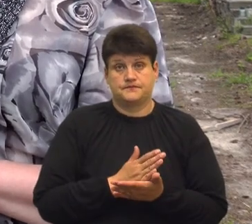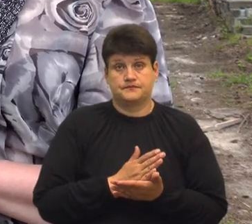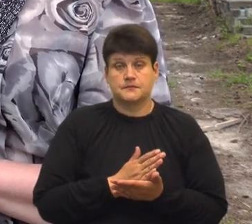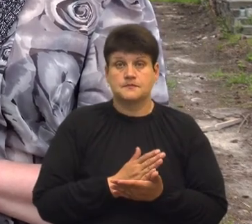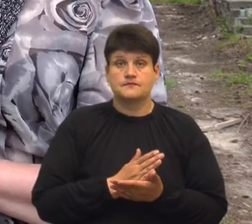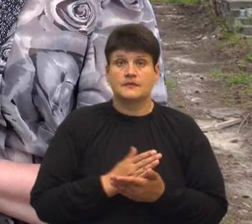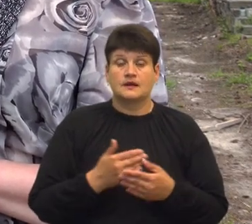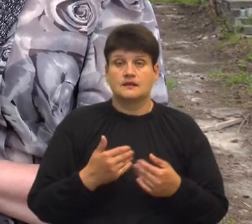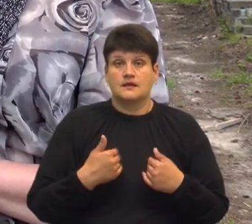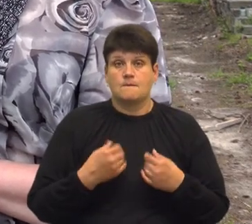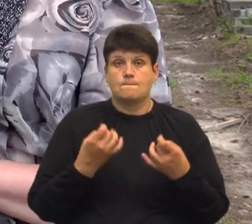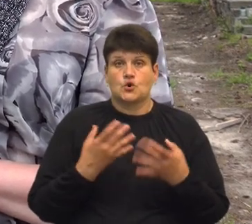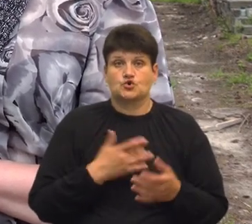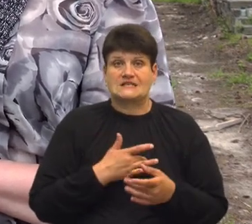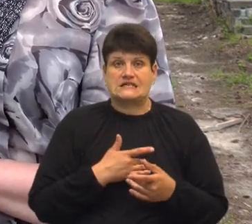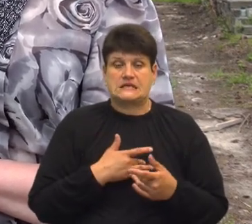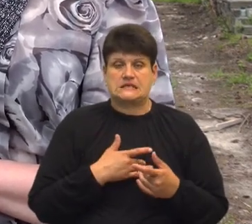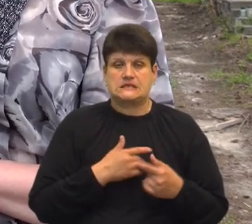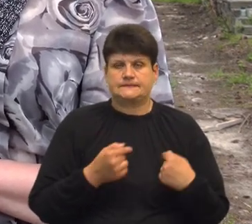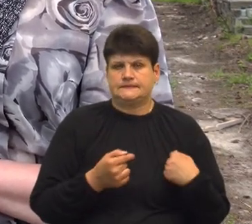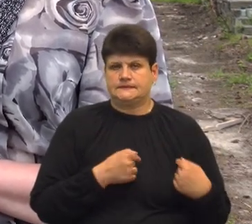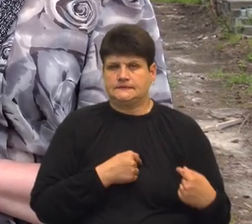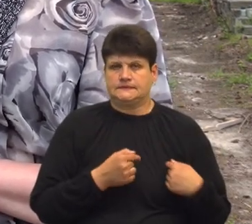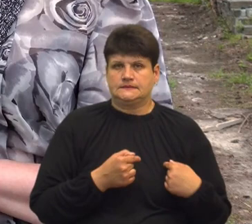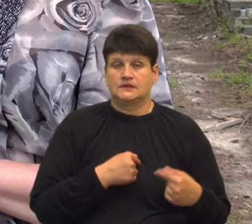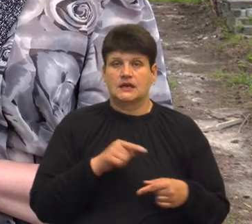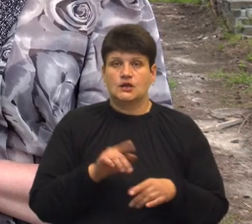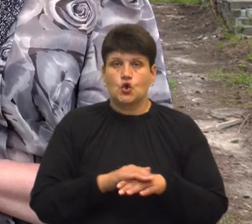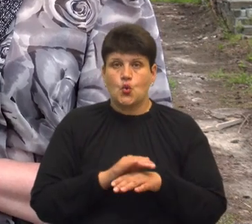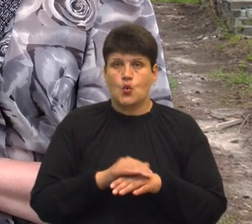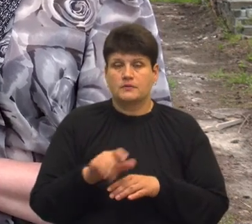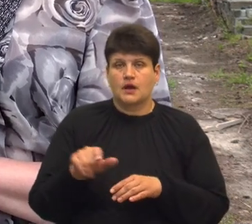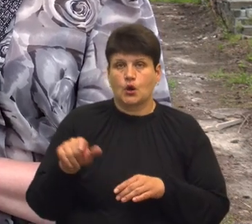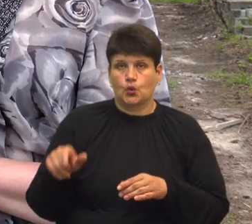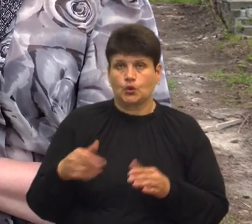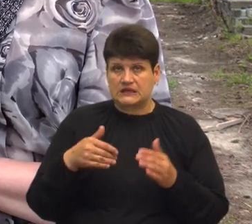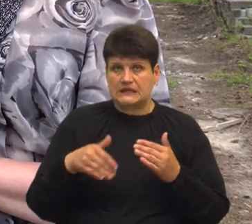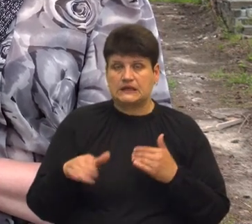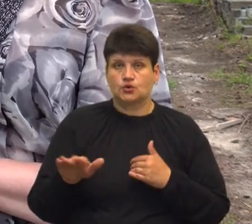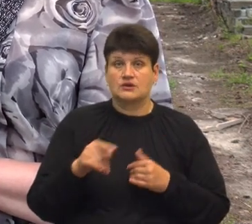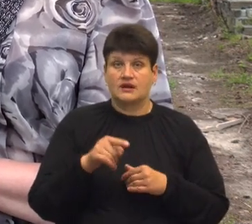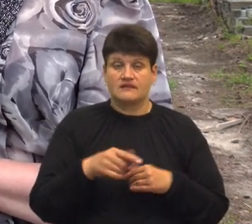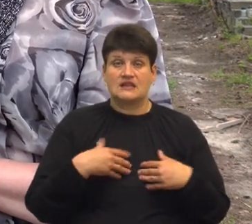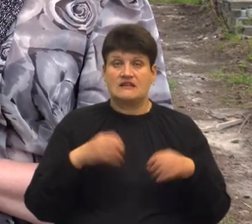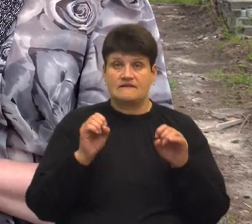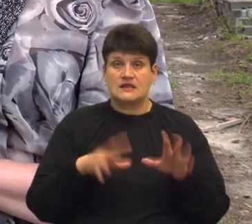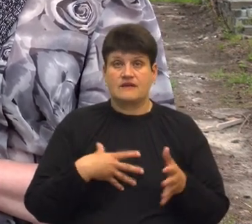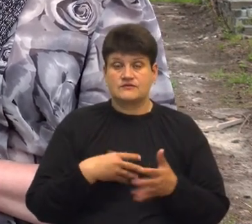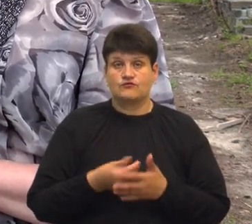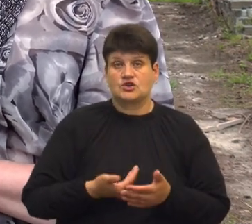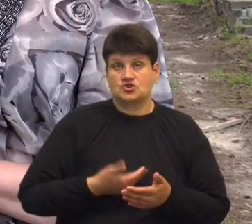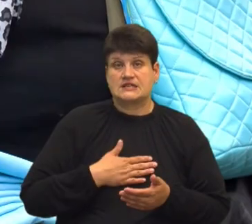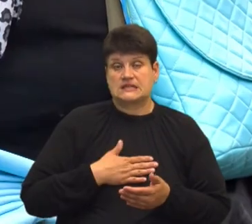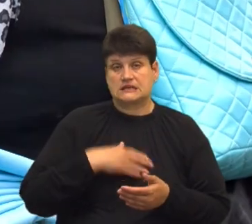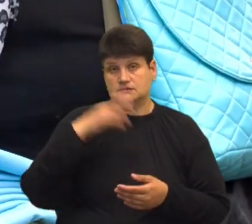просто серце розривається, що такі добрі люди йдуть. Але він віддав своє життя за нашу